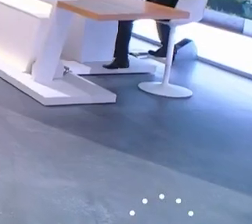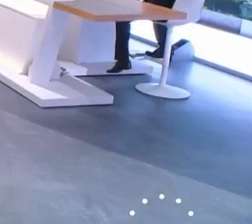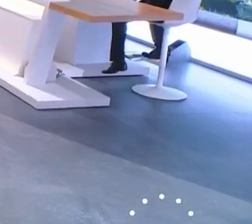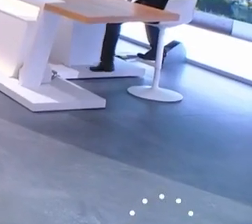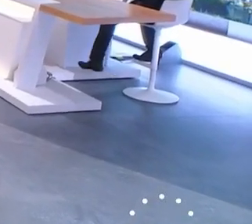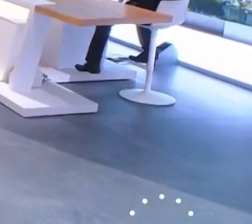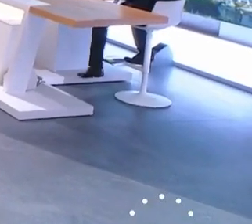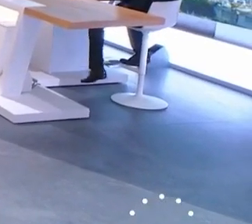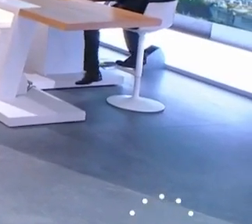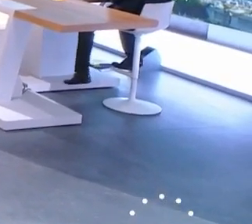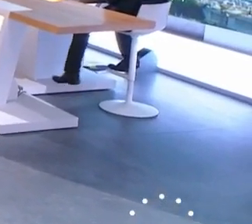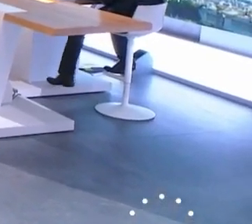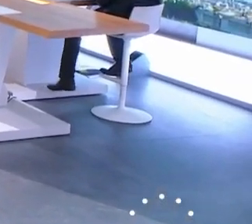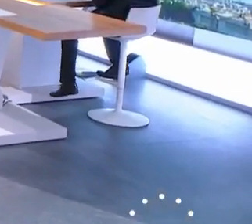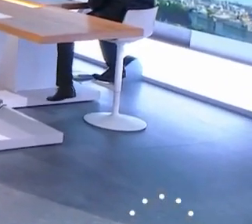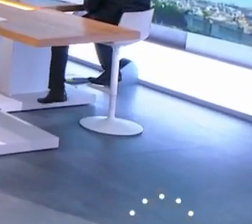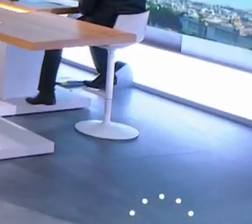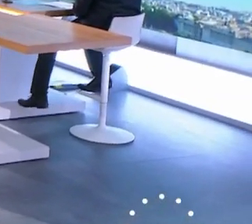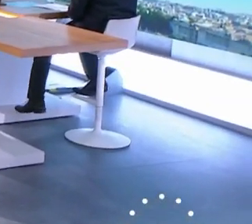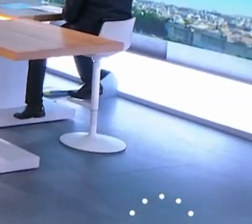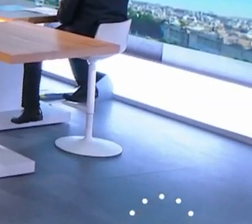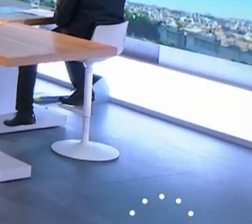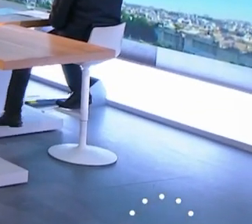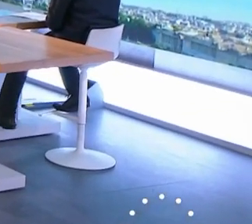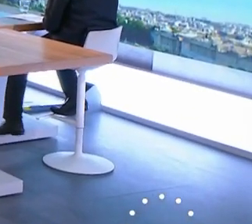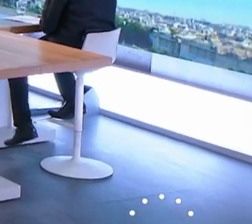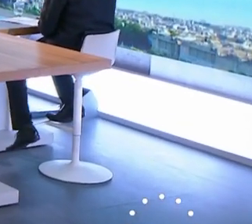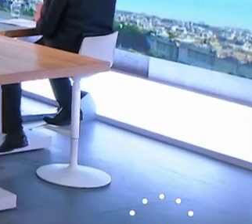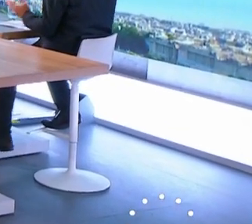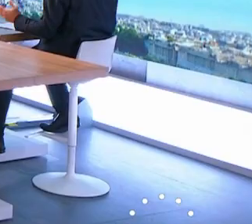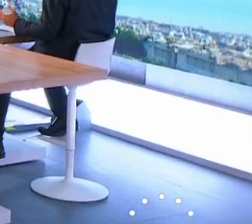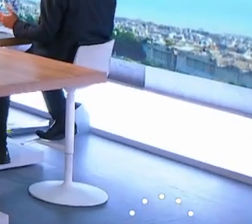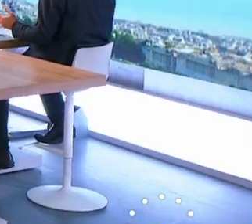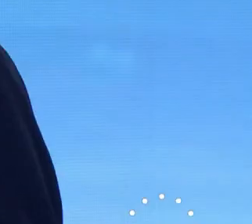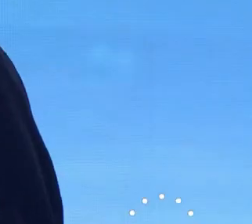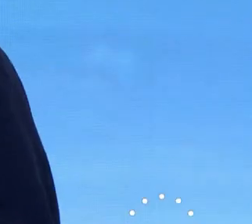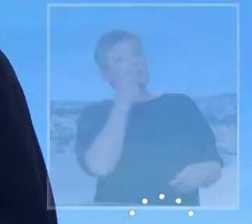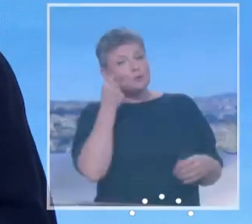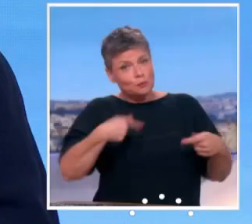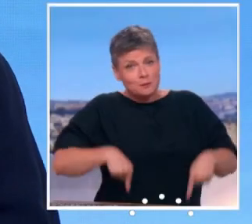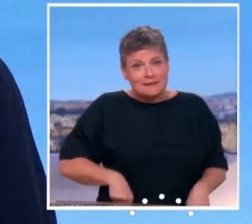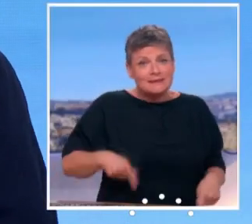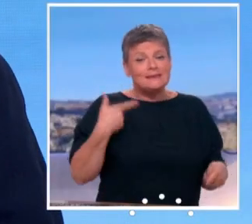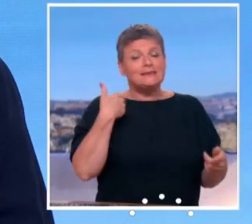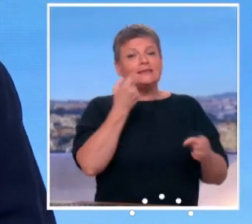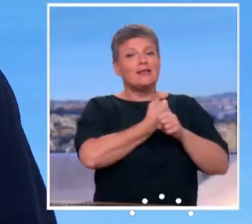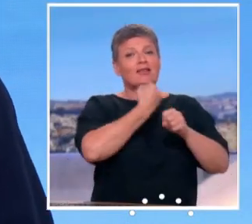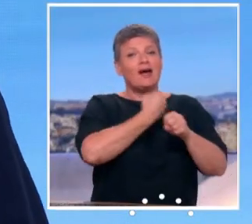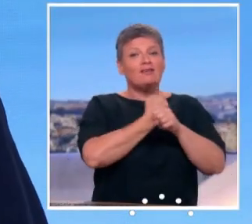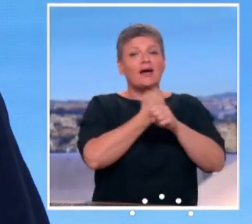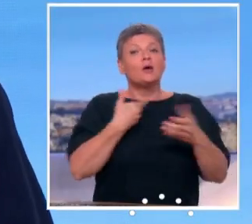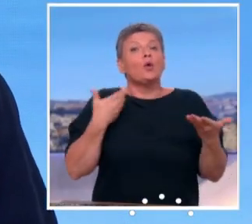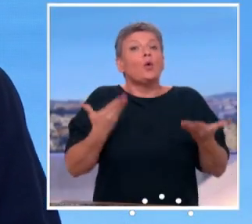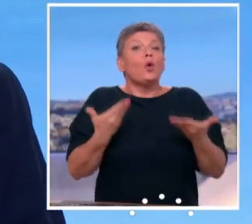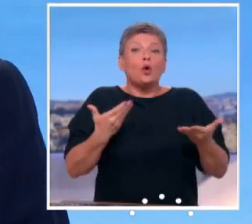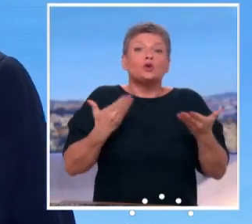– En effet, bonjour à tous, bonjour Olivier Dussault, on en a beaucoup parlé ce matin, c'est le jour J pour l'application